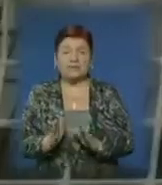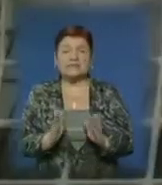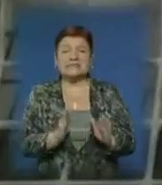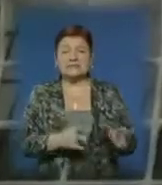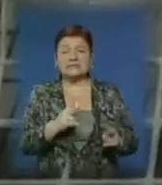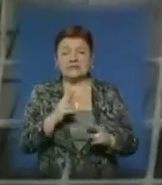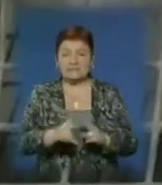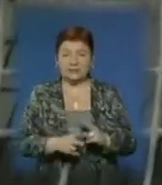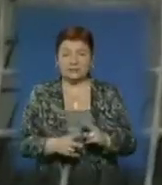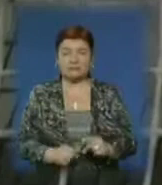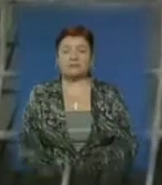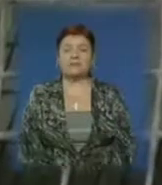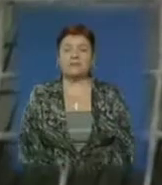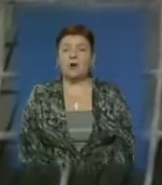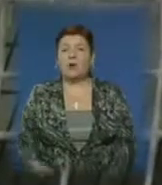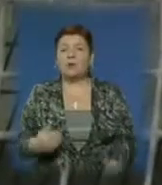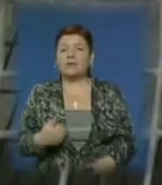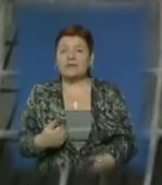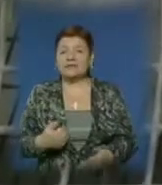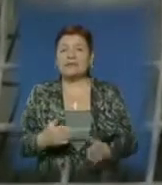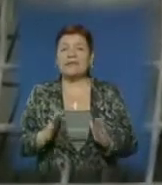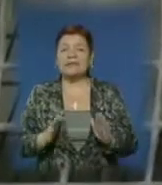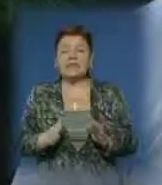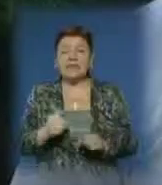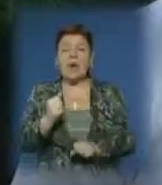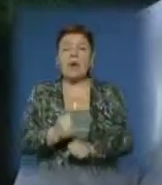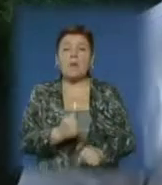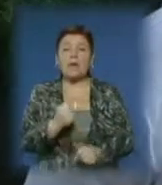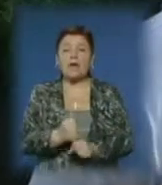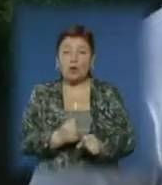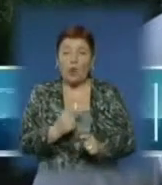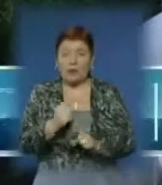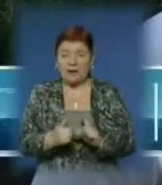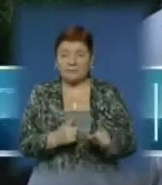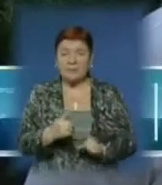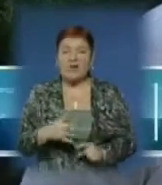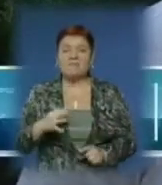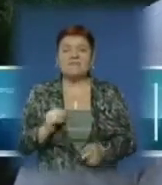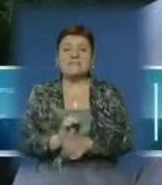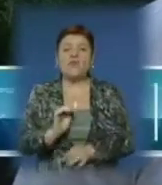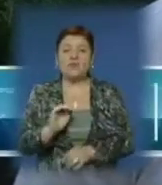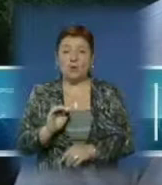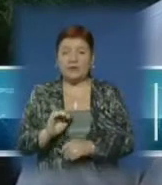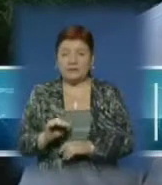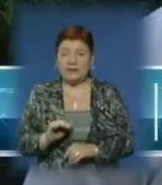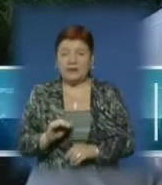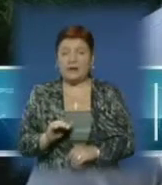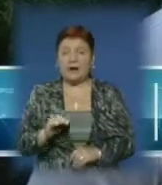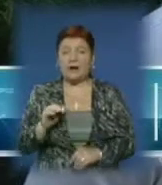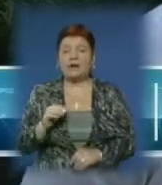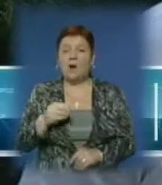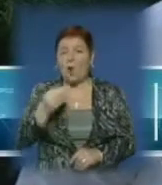завершити повний цикл. Тобто, у нас має бути не тільки переробка, але й власне виготовлення кормів.